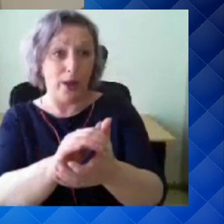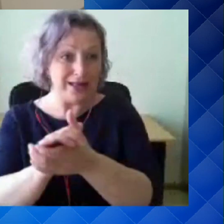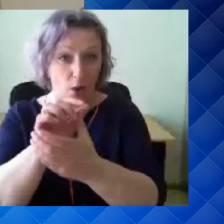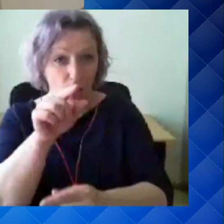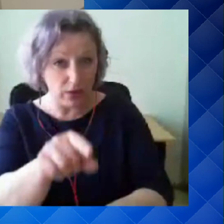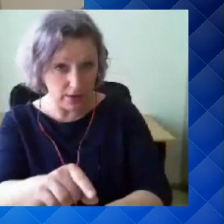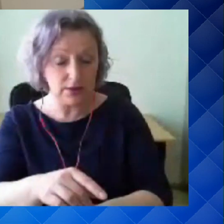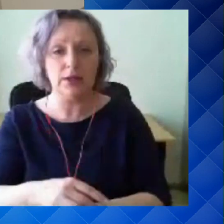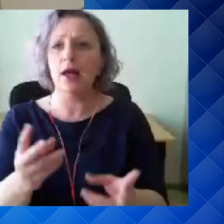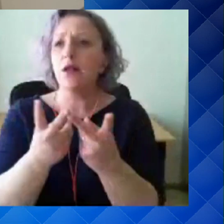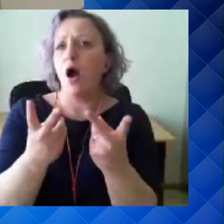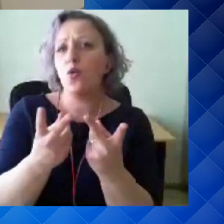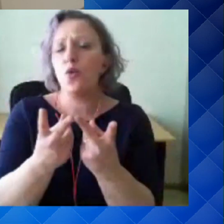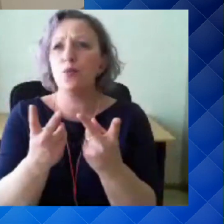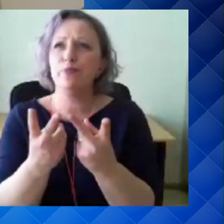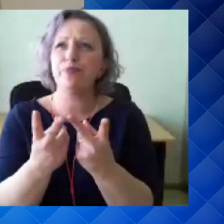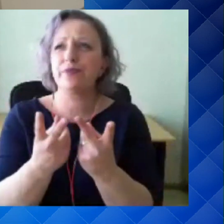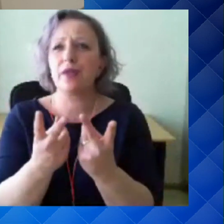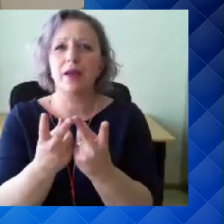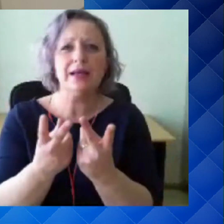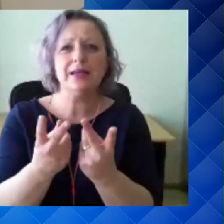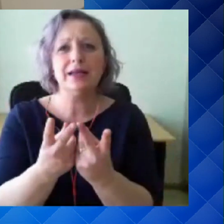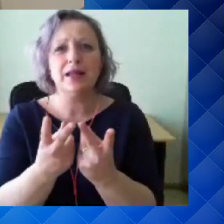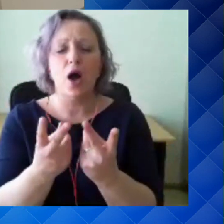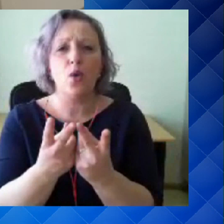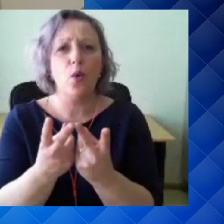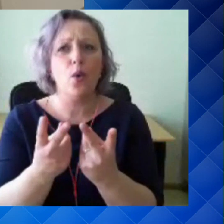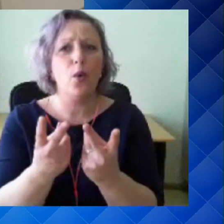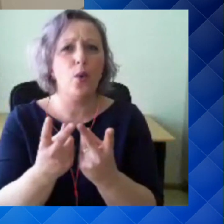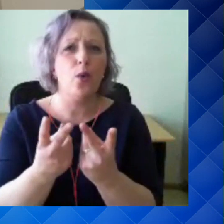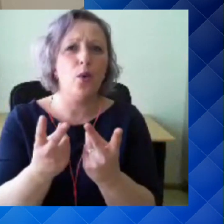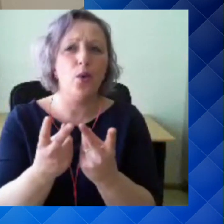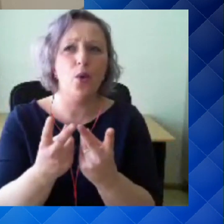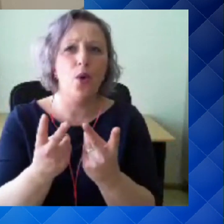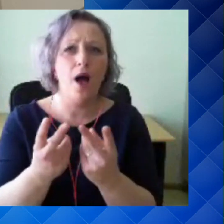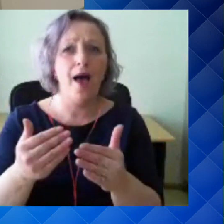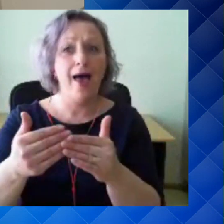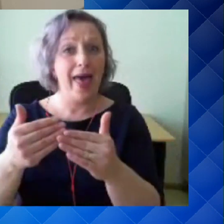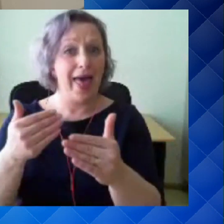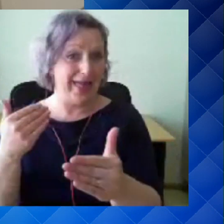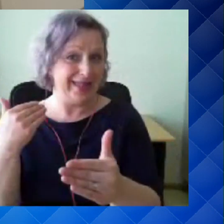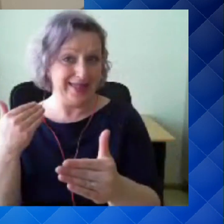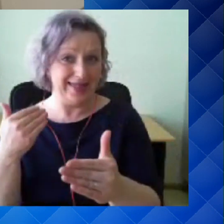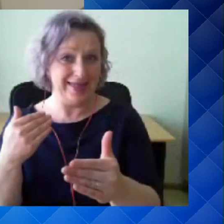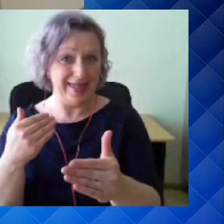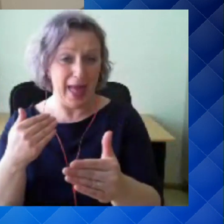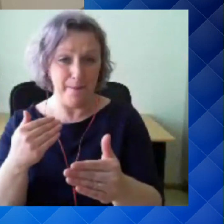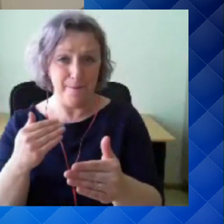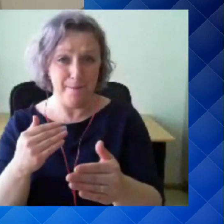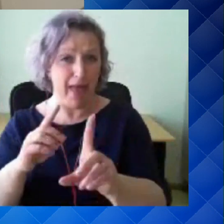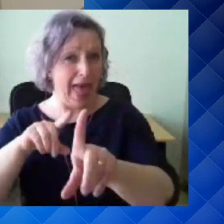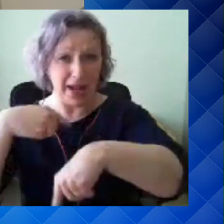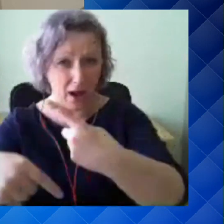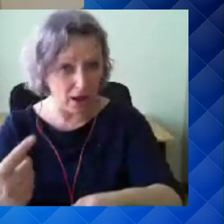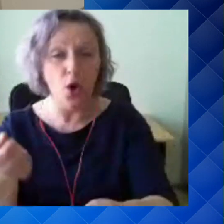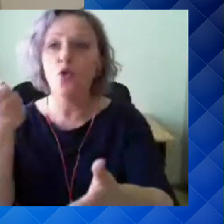just kui sellise, et neid ei ole ennem ühesõnaga ei rakendatud, kui ei olnud see hetkes, kui lõpuks